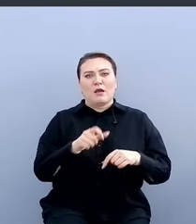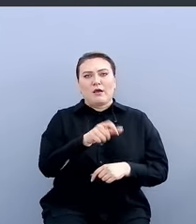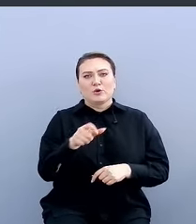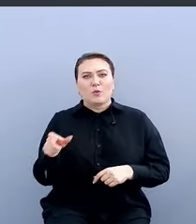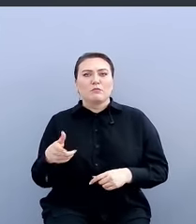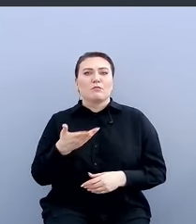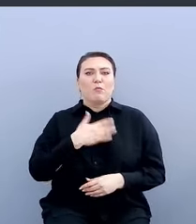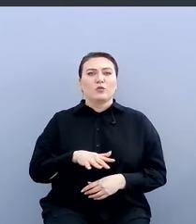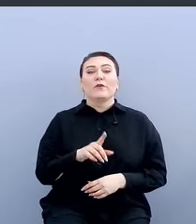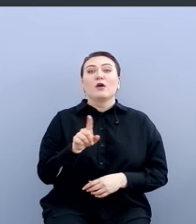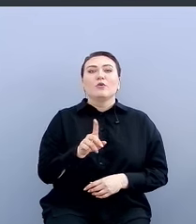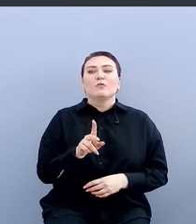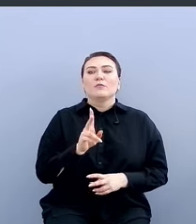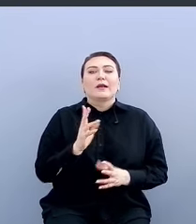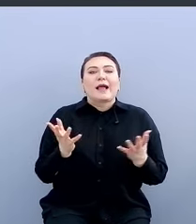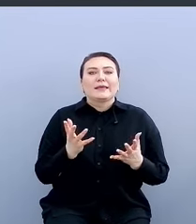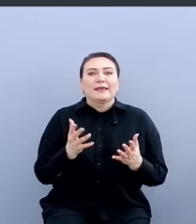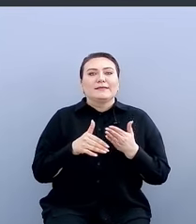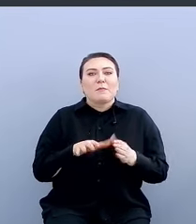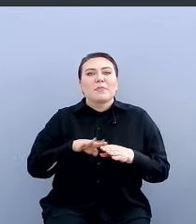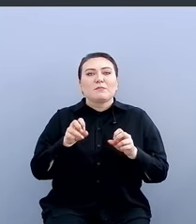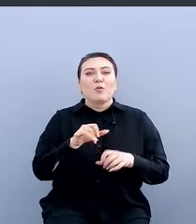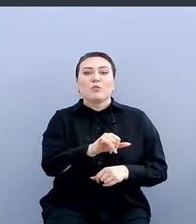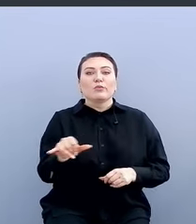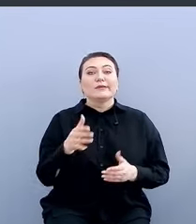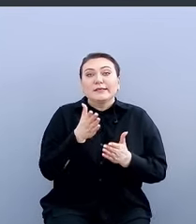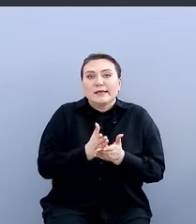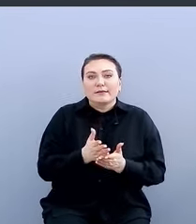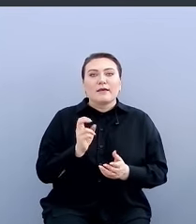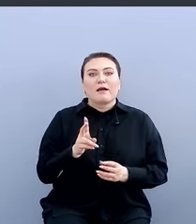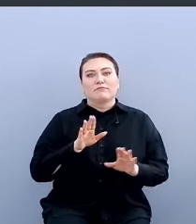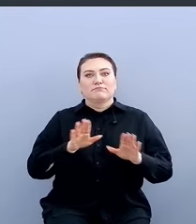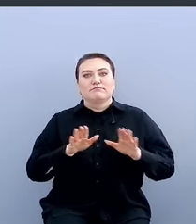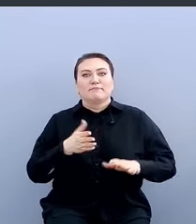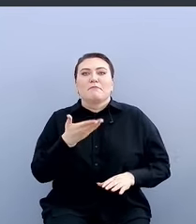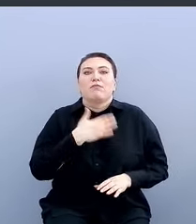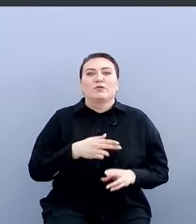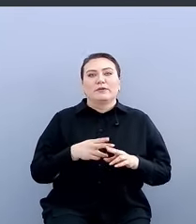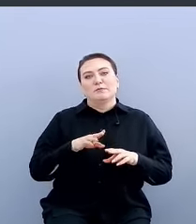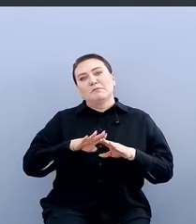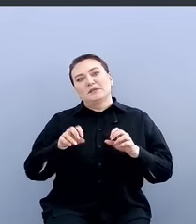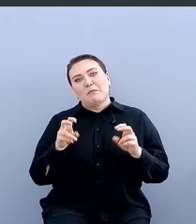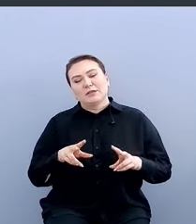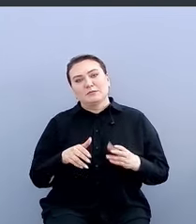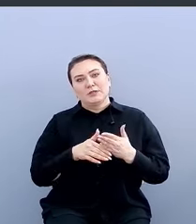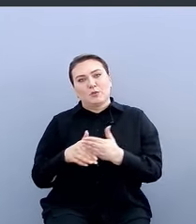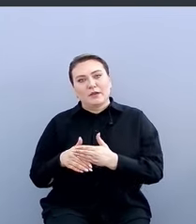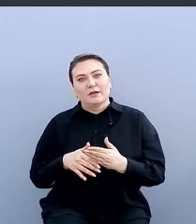о том, какие они инструменты безопасности имеют и как ими пользоваться. И таким образом